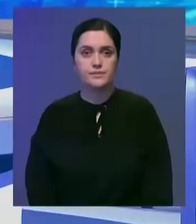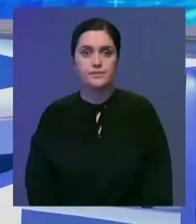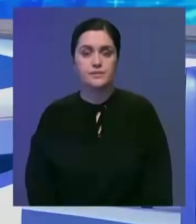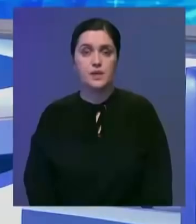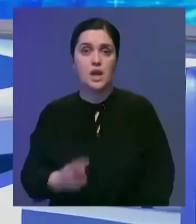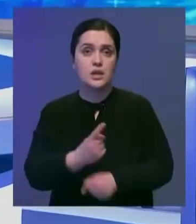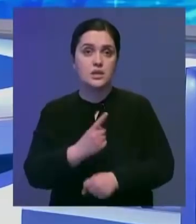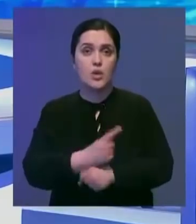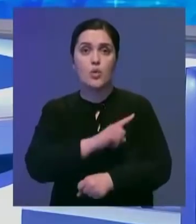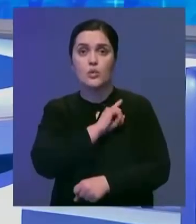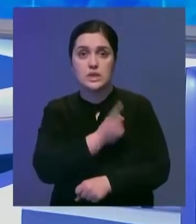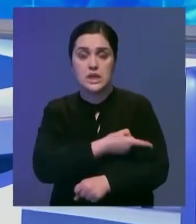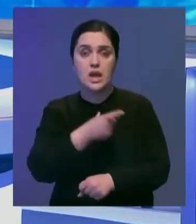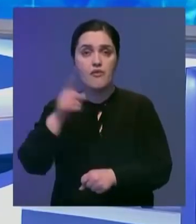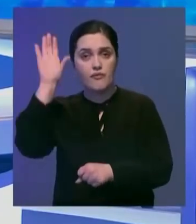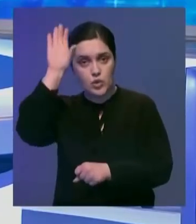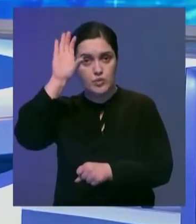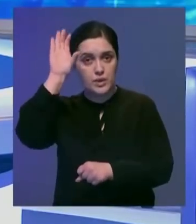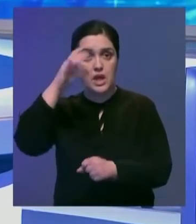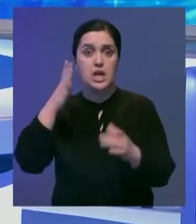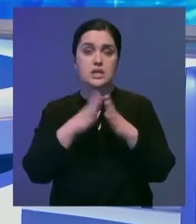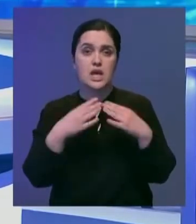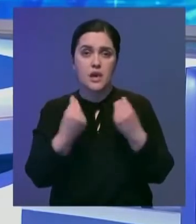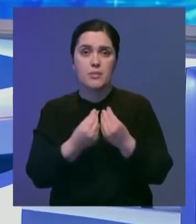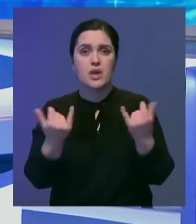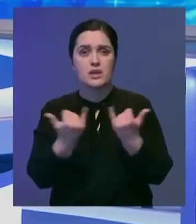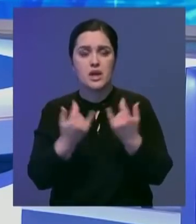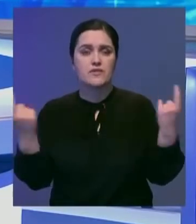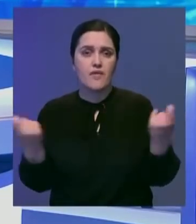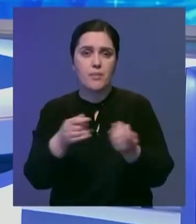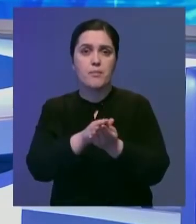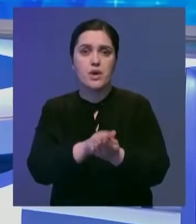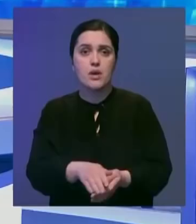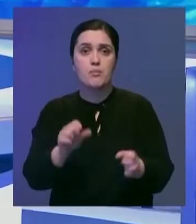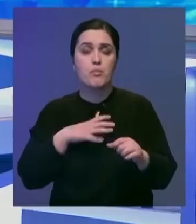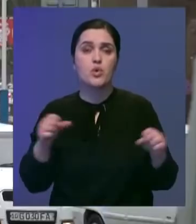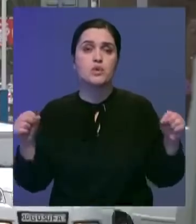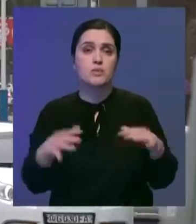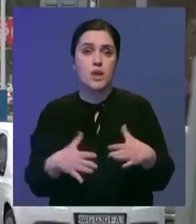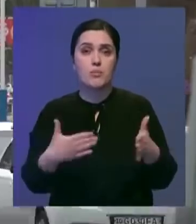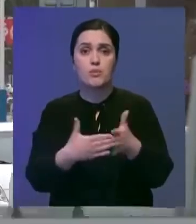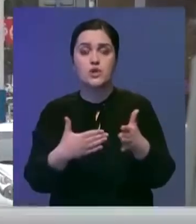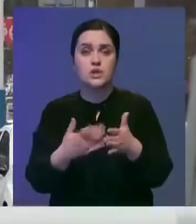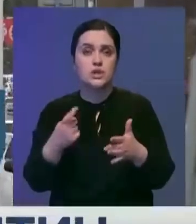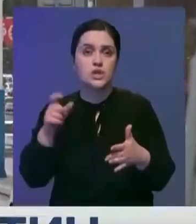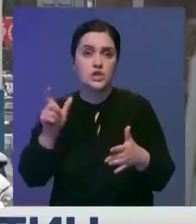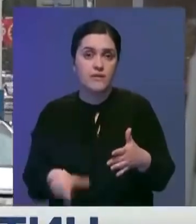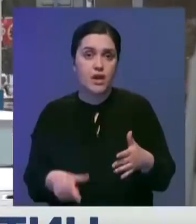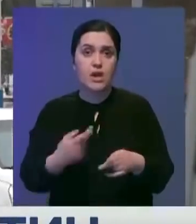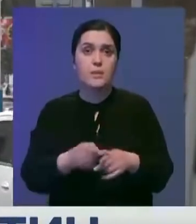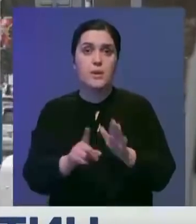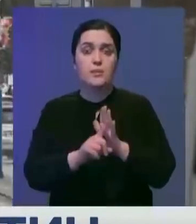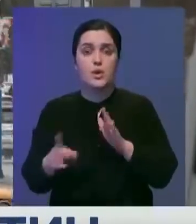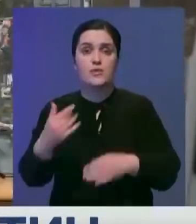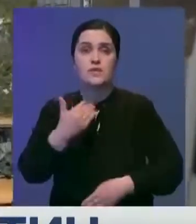Карантинные меры усилили и в Узбекистане. Теперь на семейных торжествах, свадьбах и похоронах могут собираться не больше 100 человек.